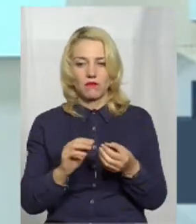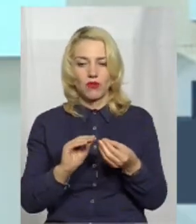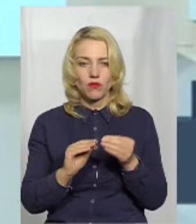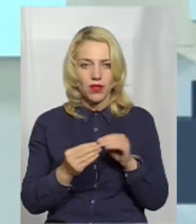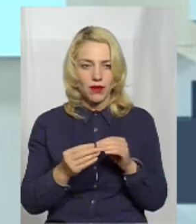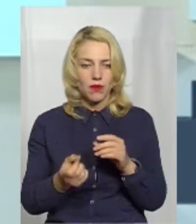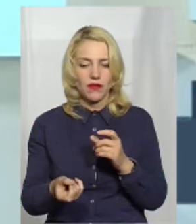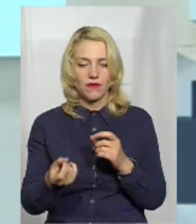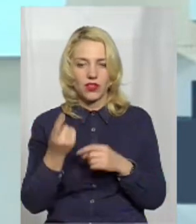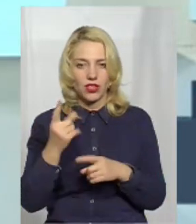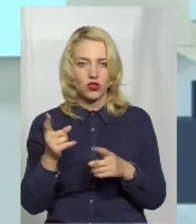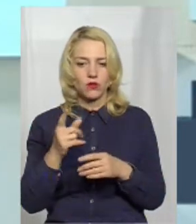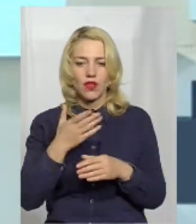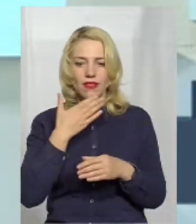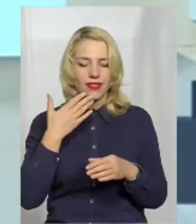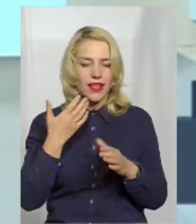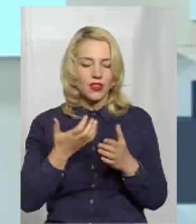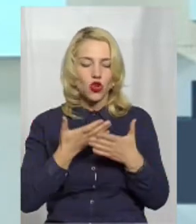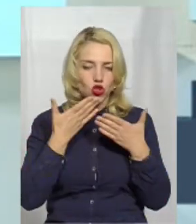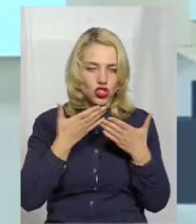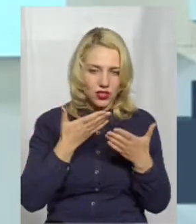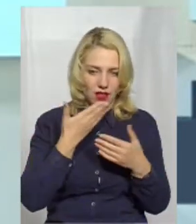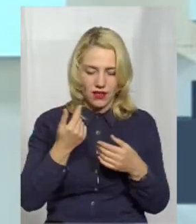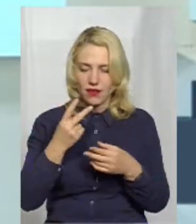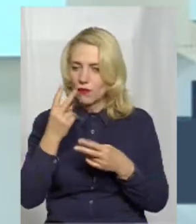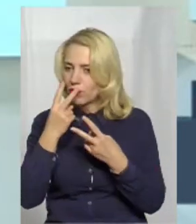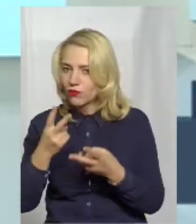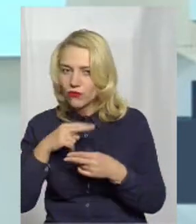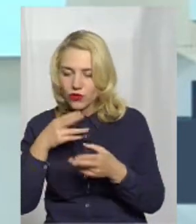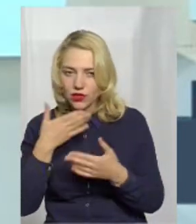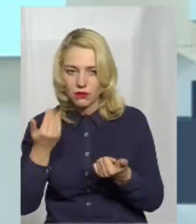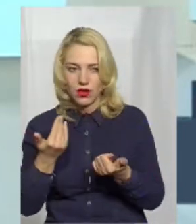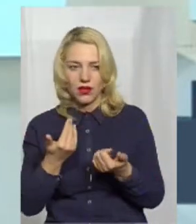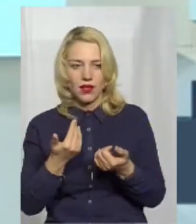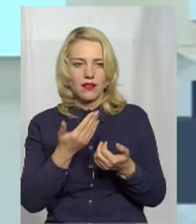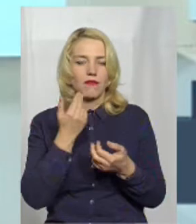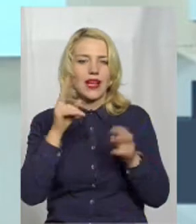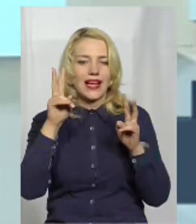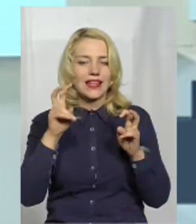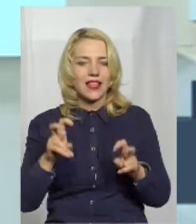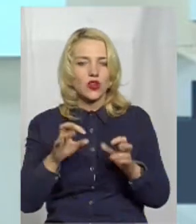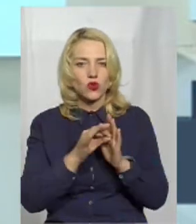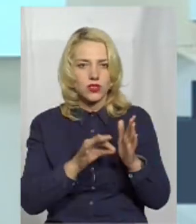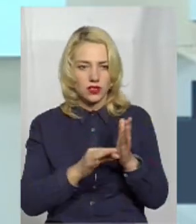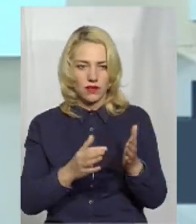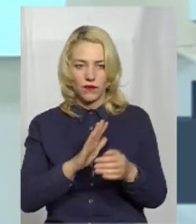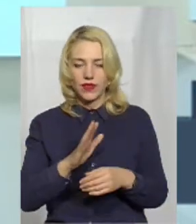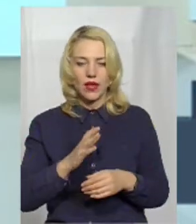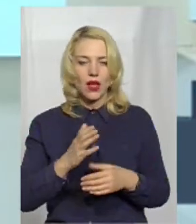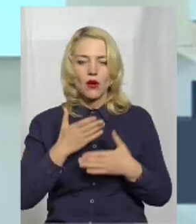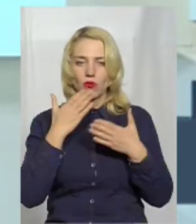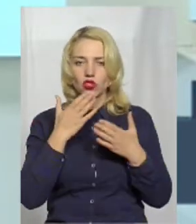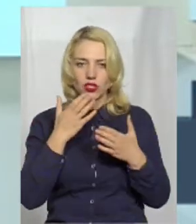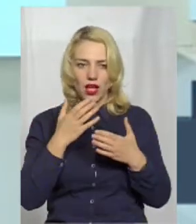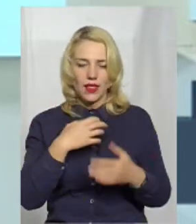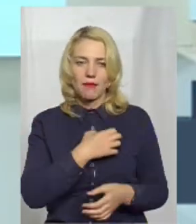що вони щось не дочитали, щось не побачили. Не прочитали уважно критерії оцінювання, не прочитали пріоритети, не